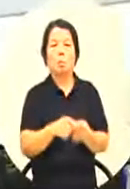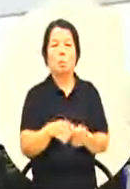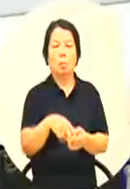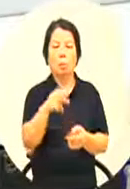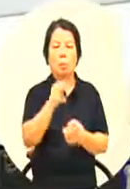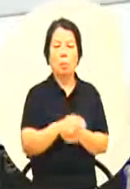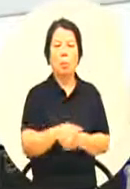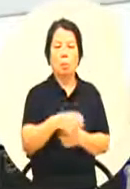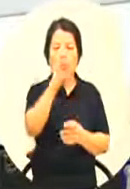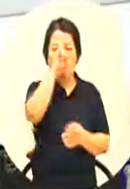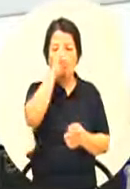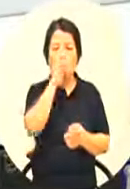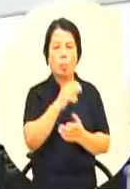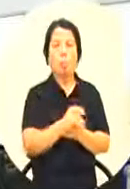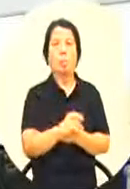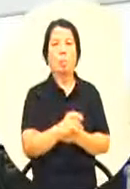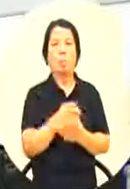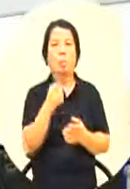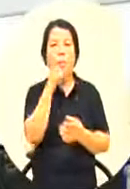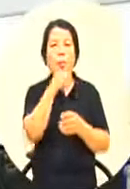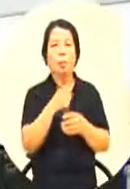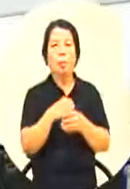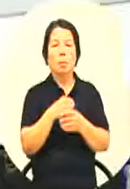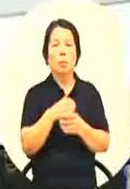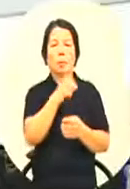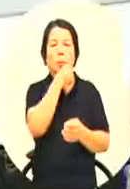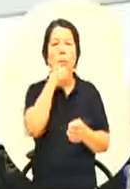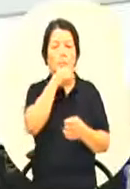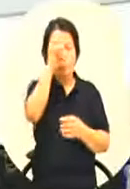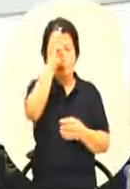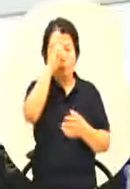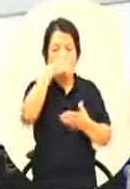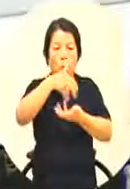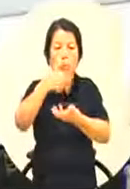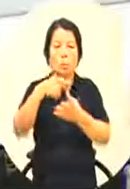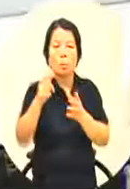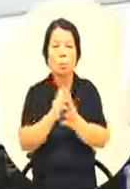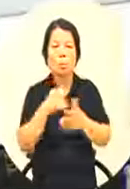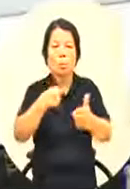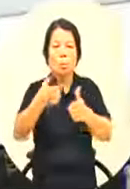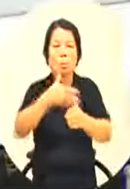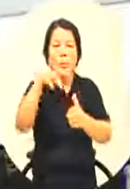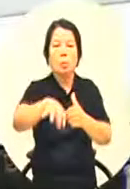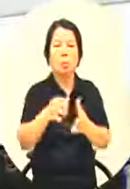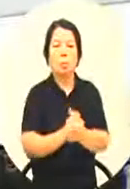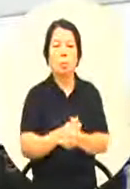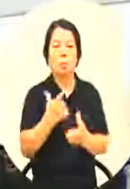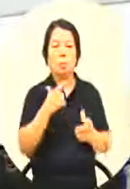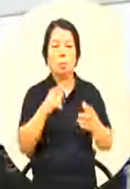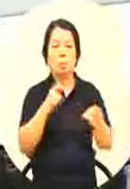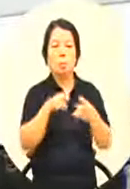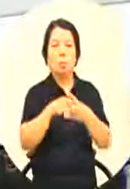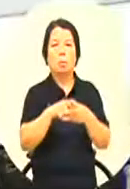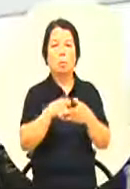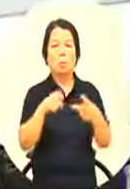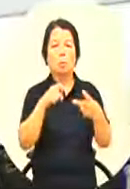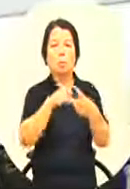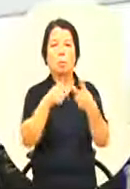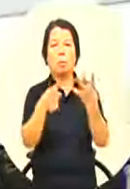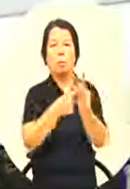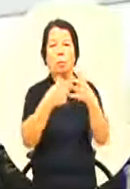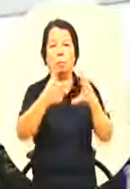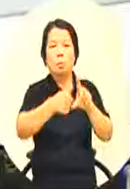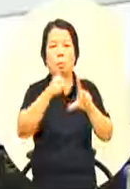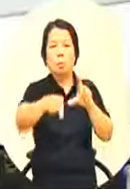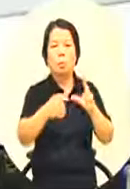午餐的一个问题之外我希望我们教育局也针对在我们身处在工业区里面的这